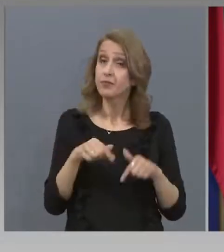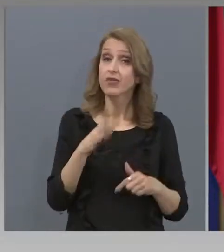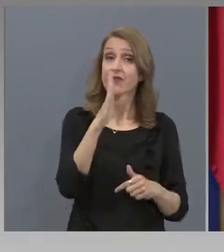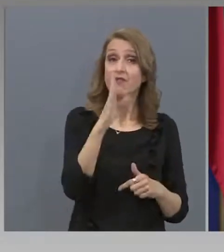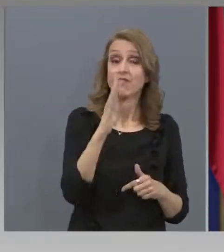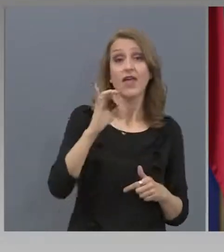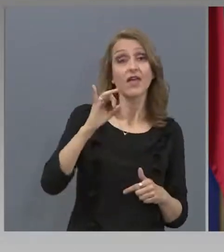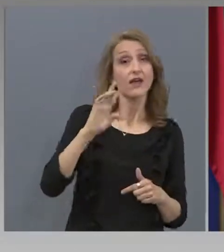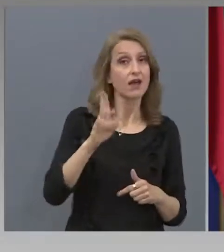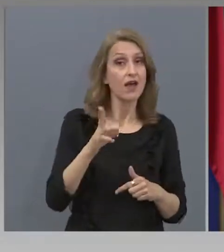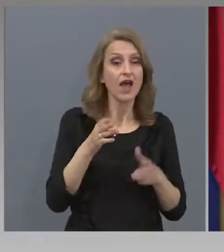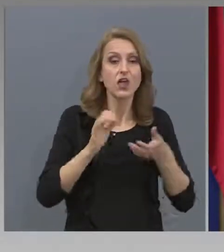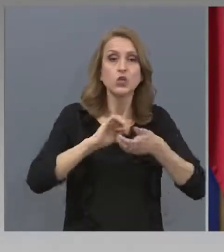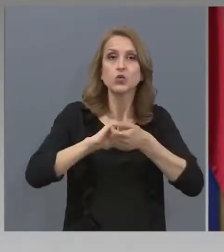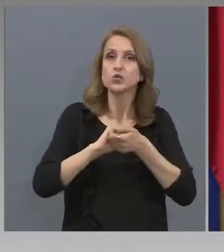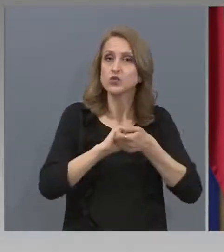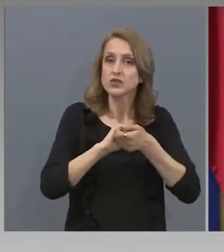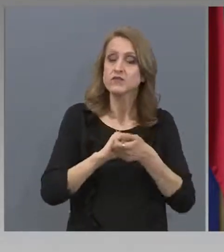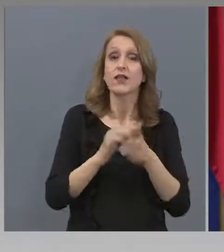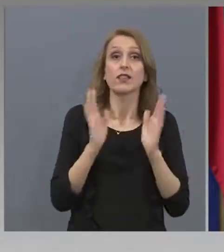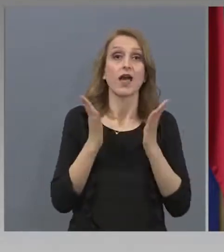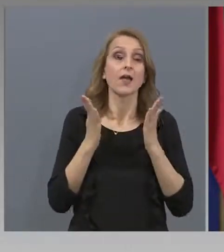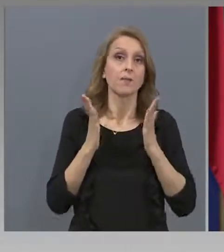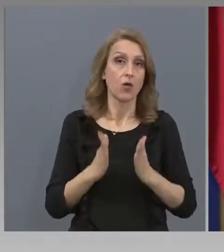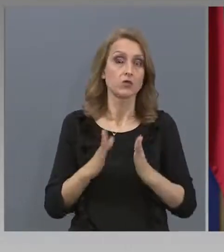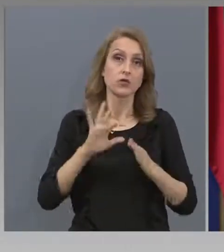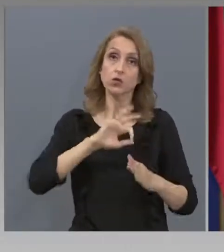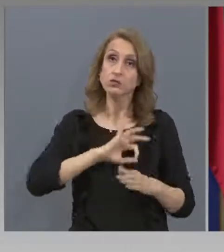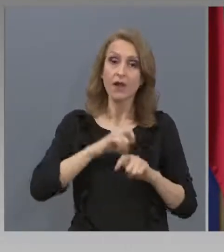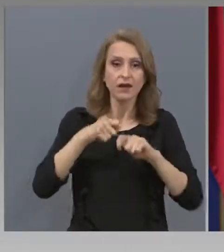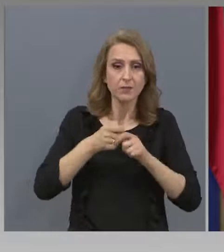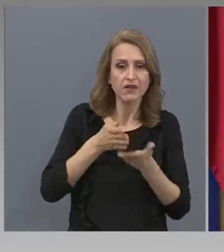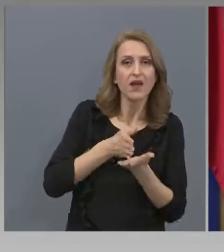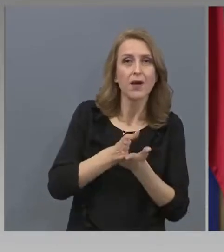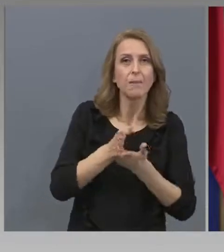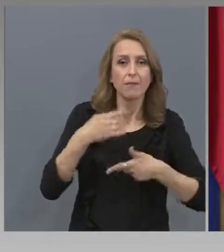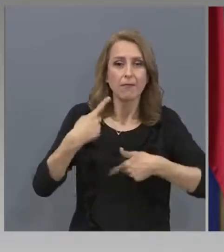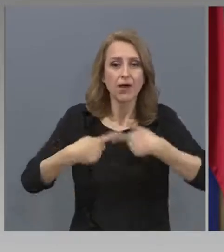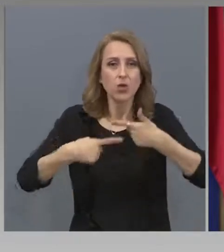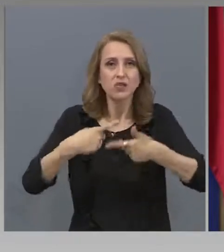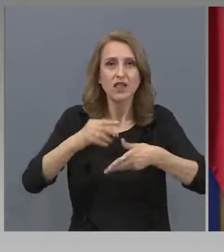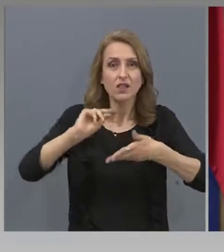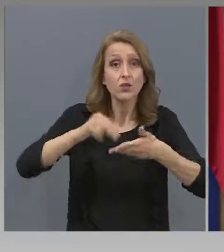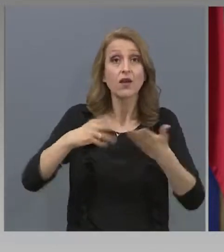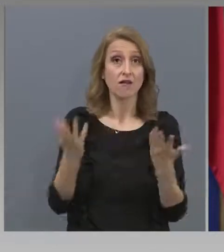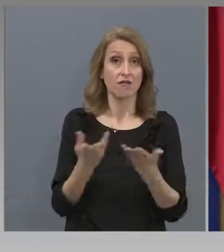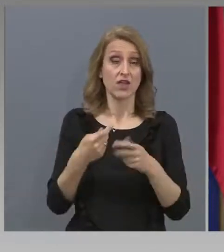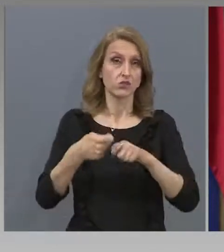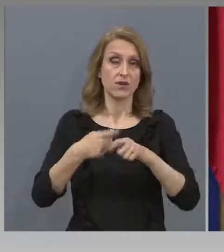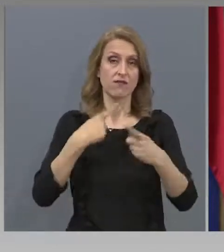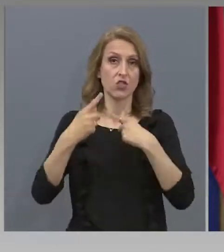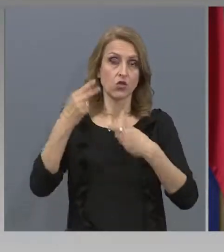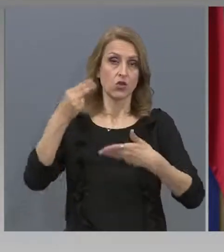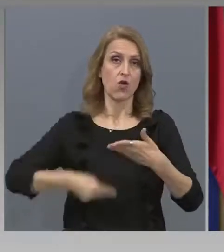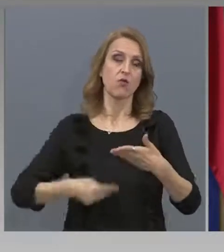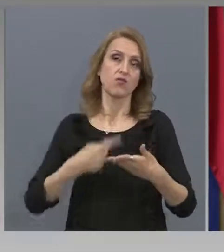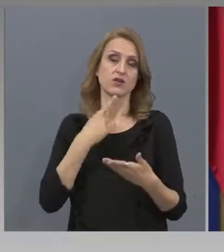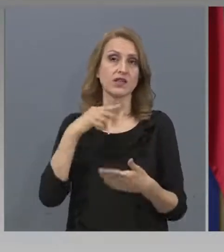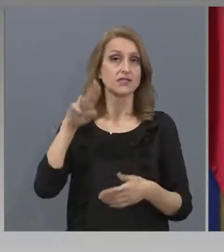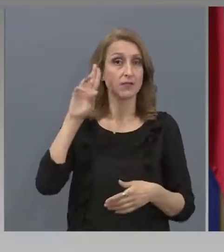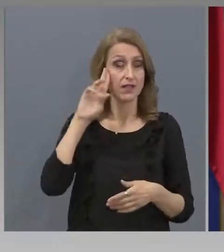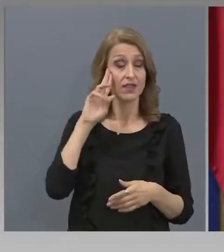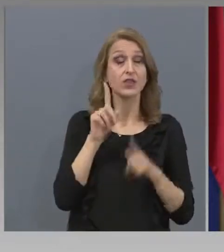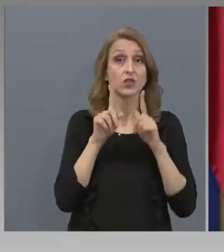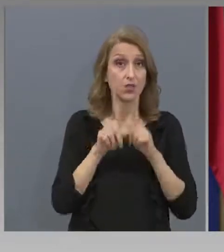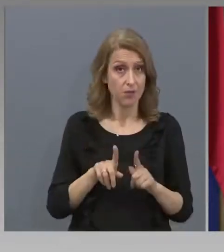най-после успяха да проведат процедури и вече изключват договори за изпълнение. Но